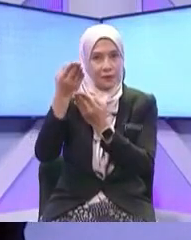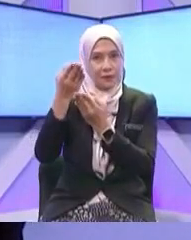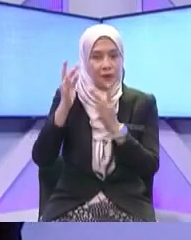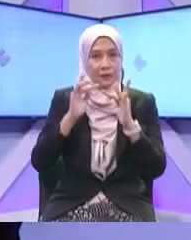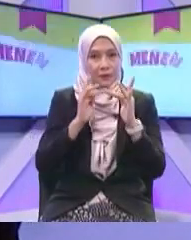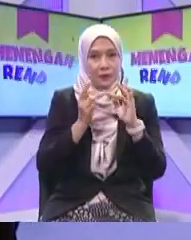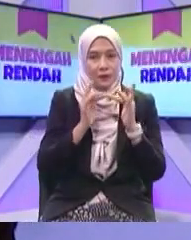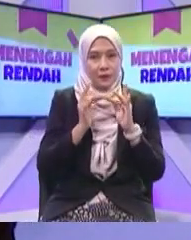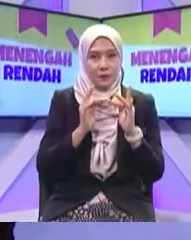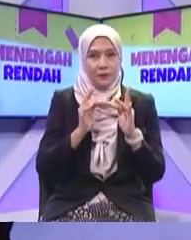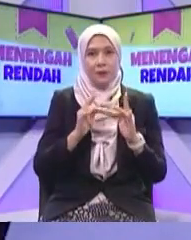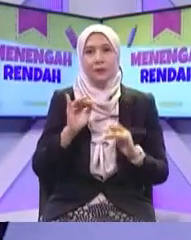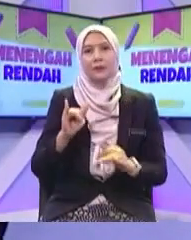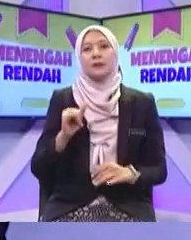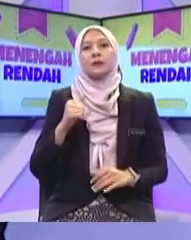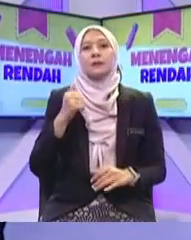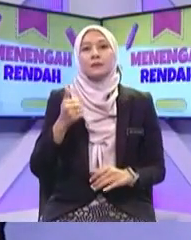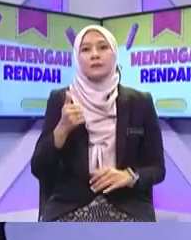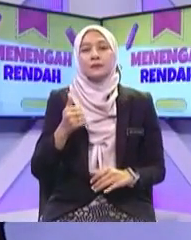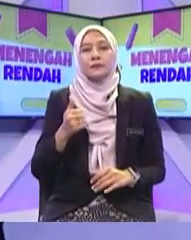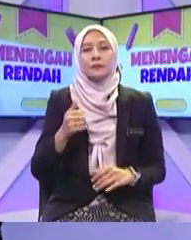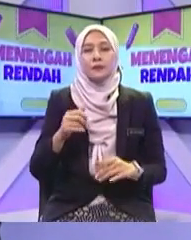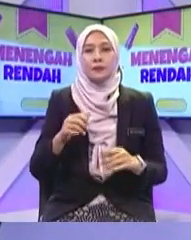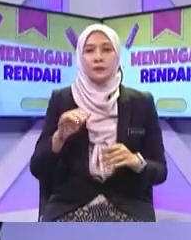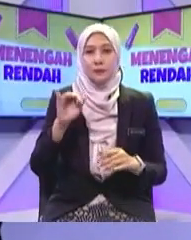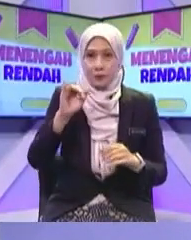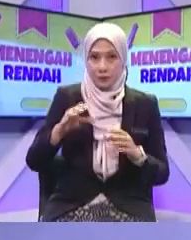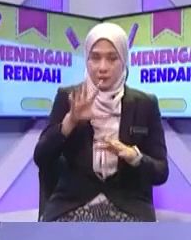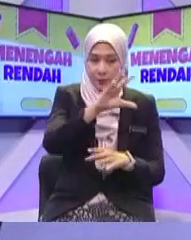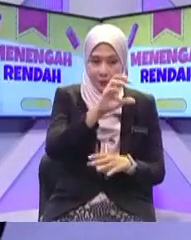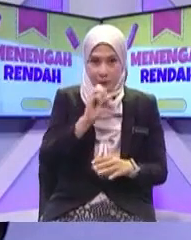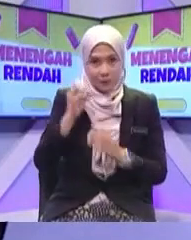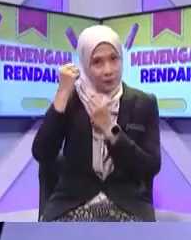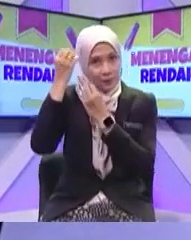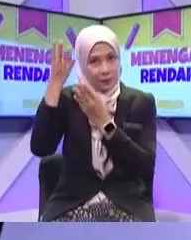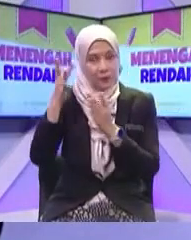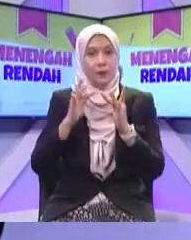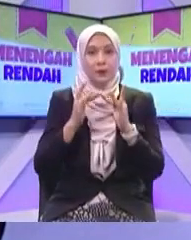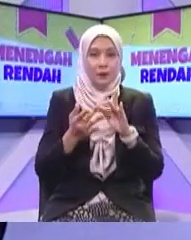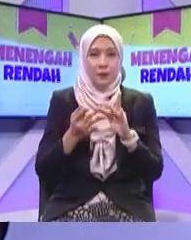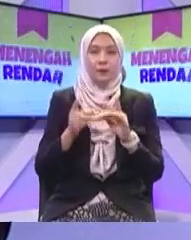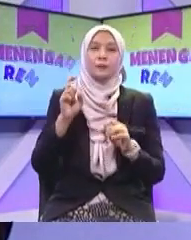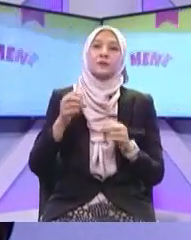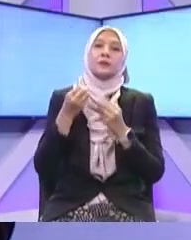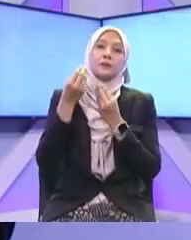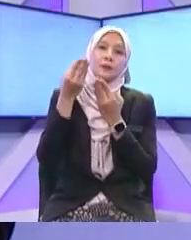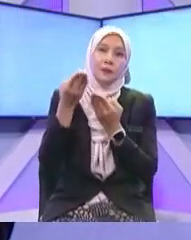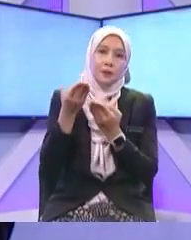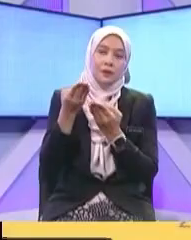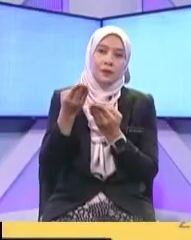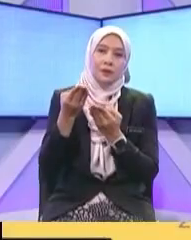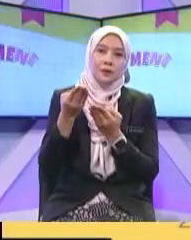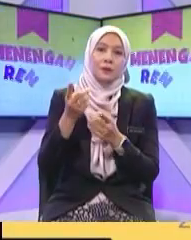itu kita punya itulah perbuatan yang tidak elok dilakukan oleh sesiapa saja yang kedua adalah bersuapan santun dan